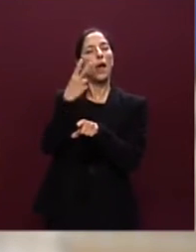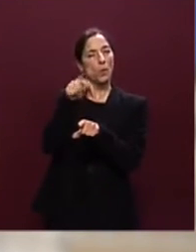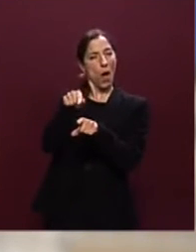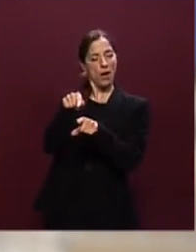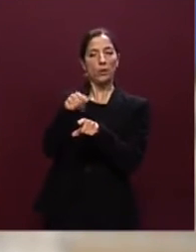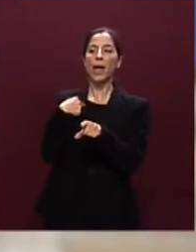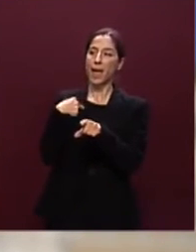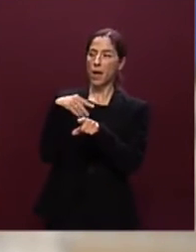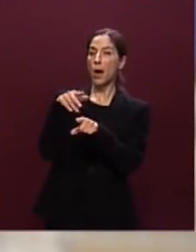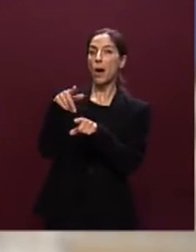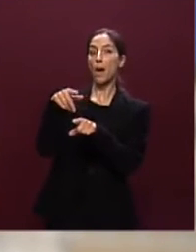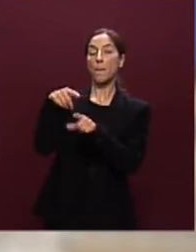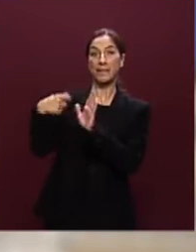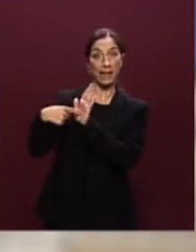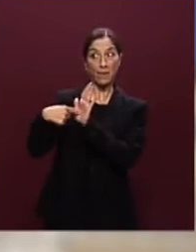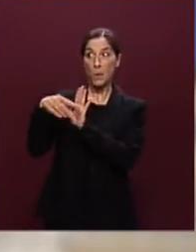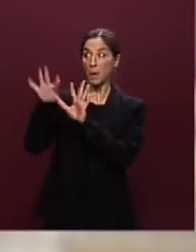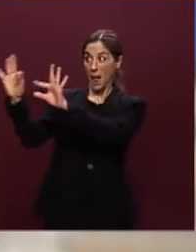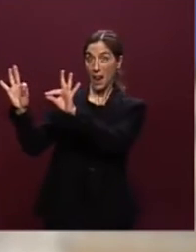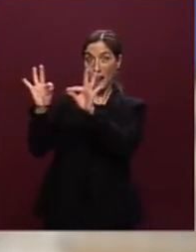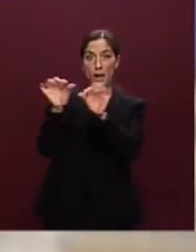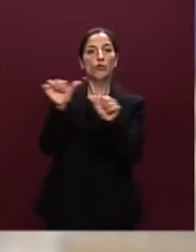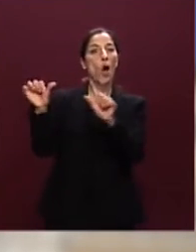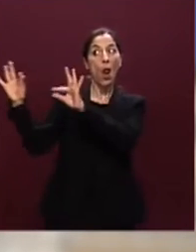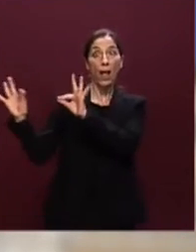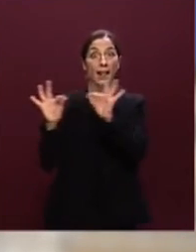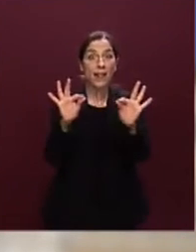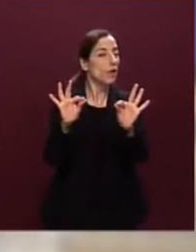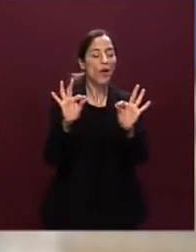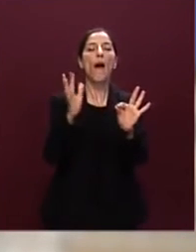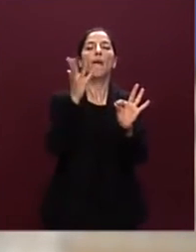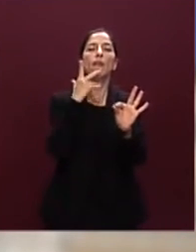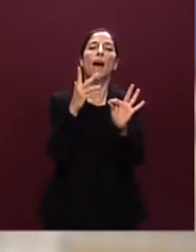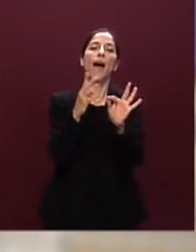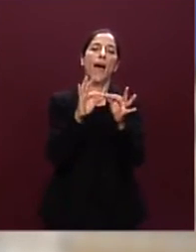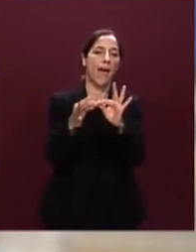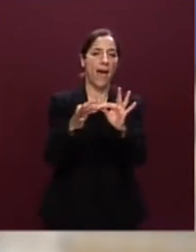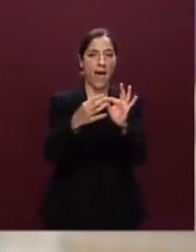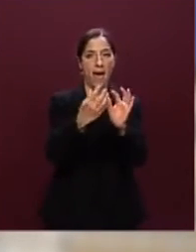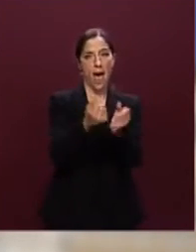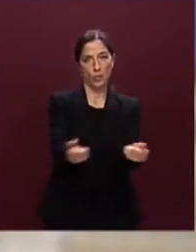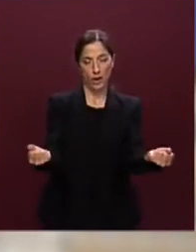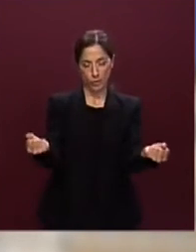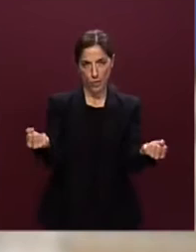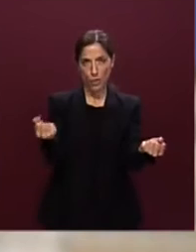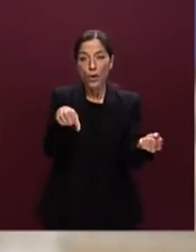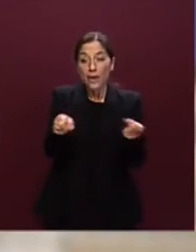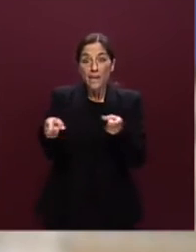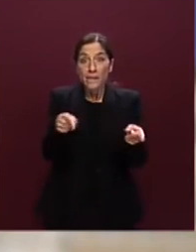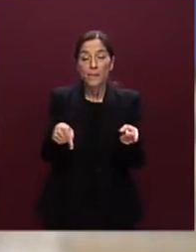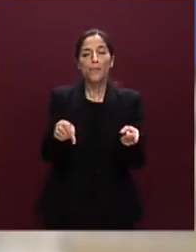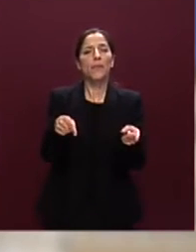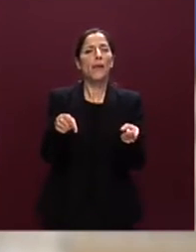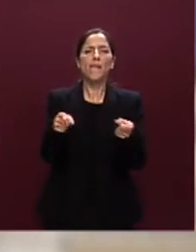essere citato vada preso per intero per essere attuato e quindi oggi noi siamo in una fase complessa